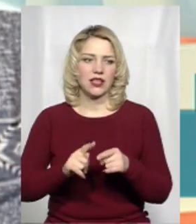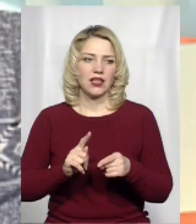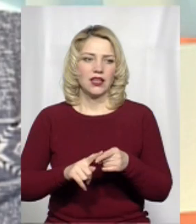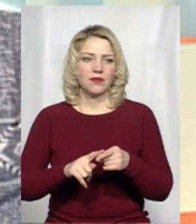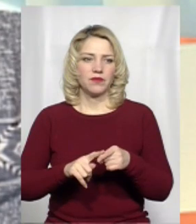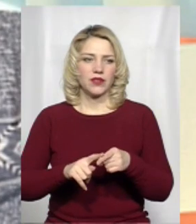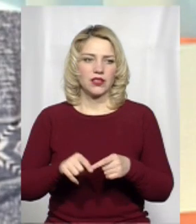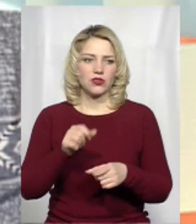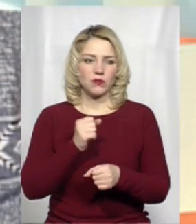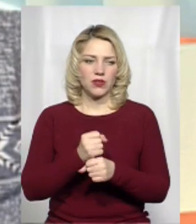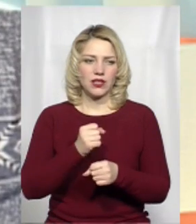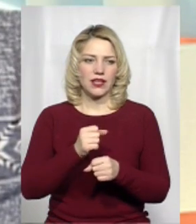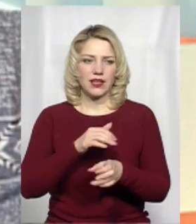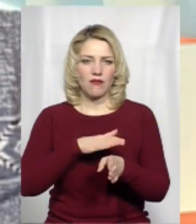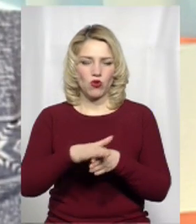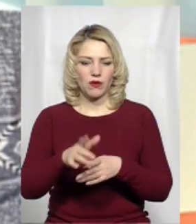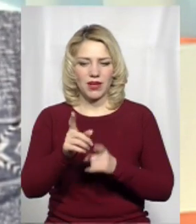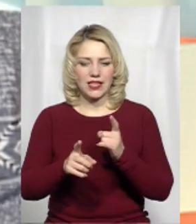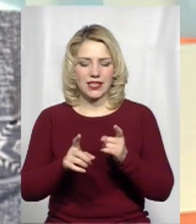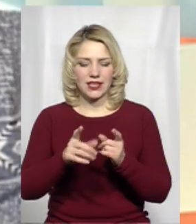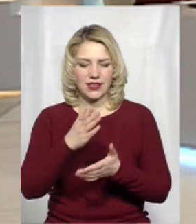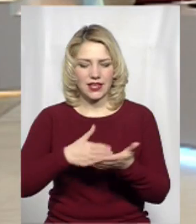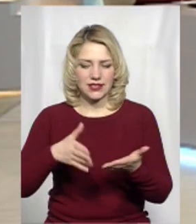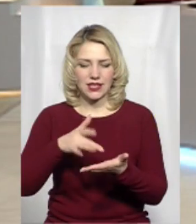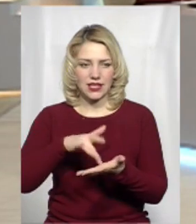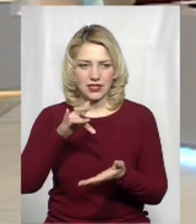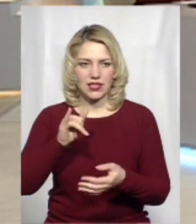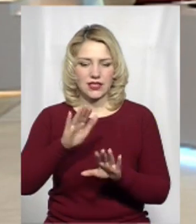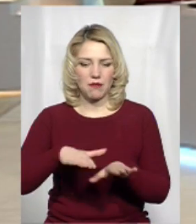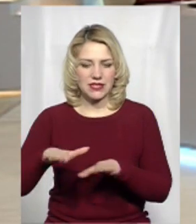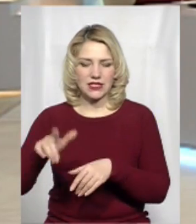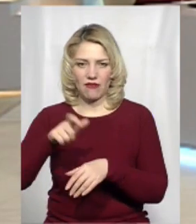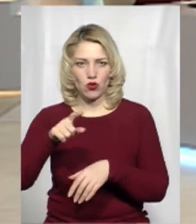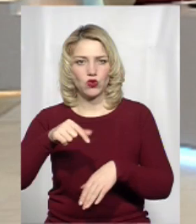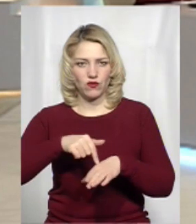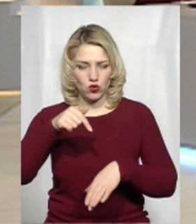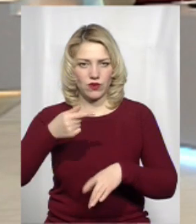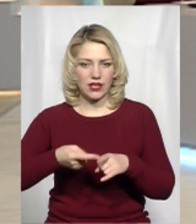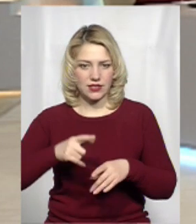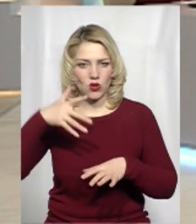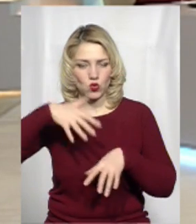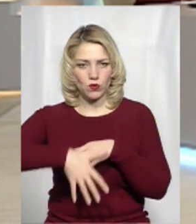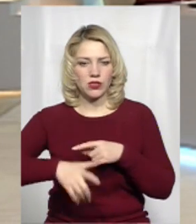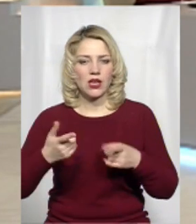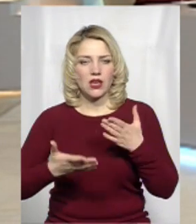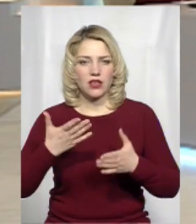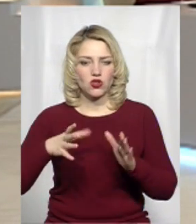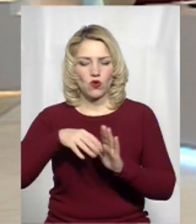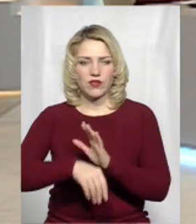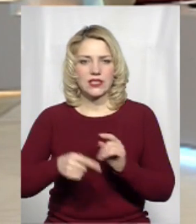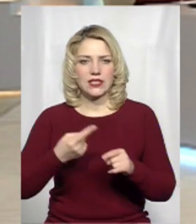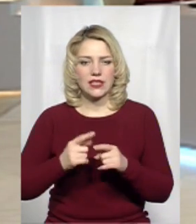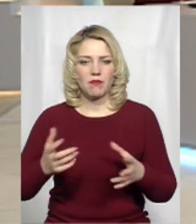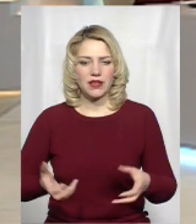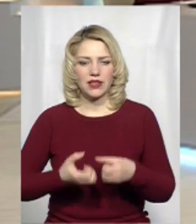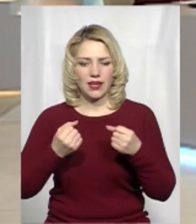справжня реформа децентралізації, і місцеві жителі добре її відчувають і розуміють. І якщо ввести цільові програми на підтримки